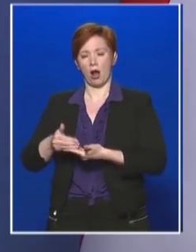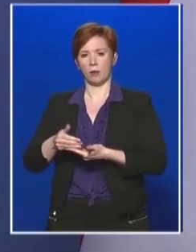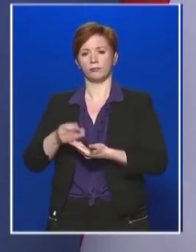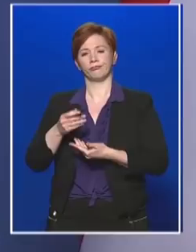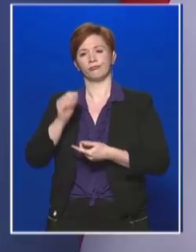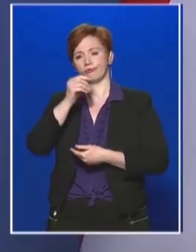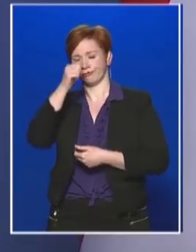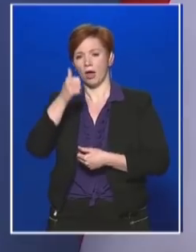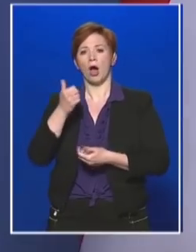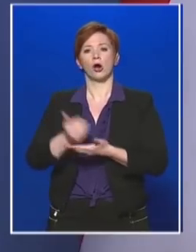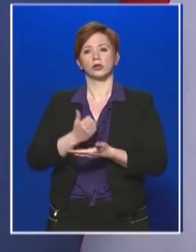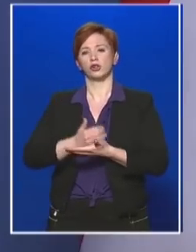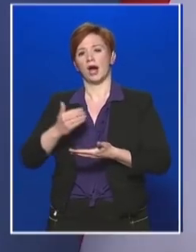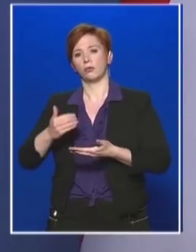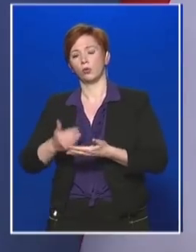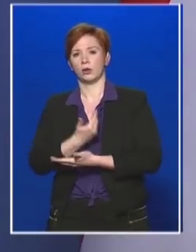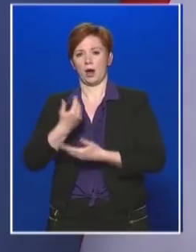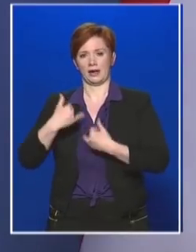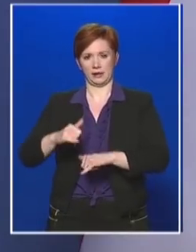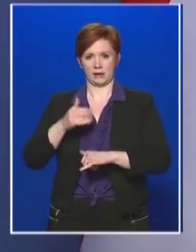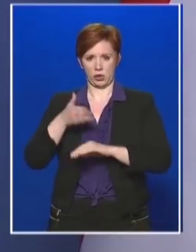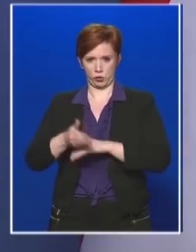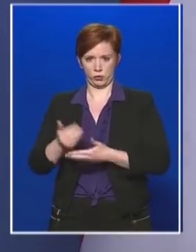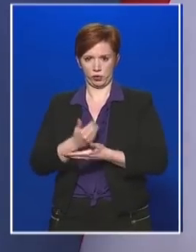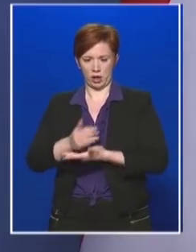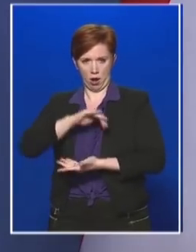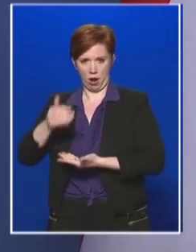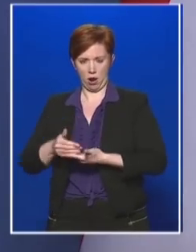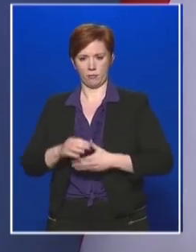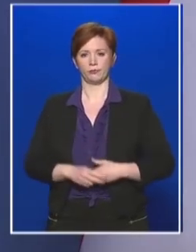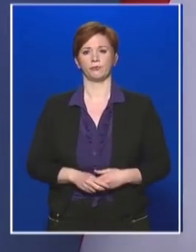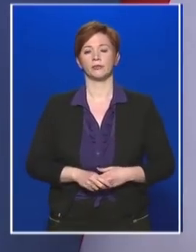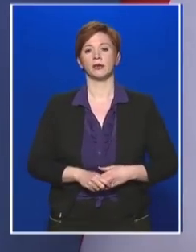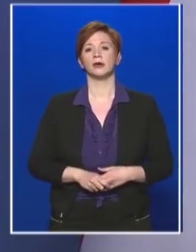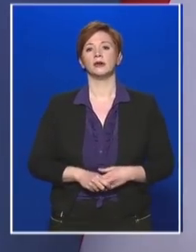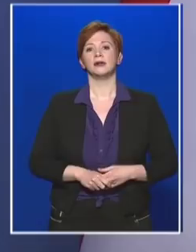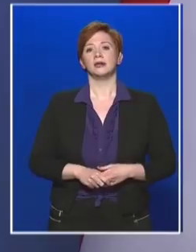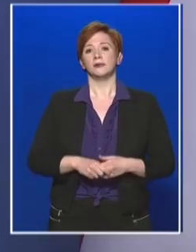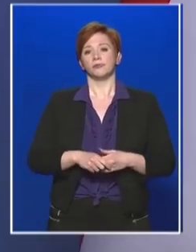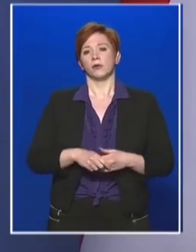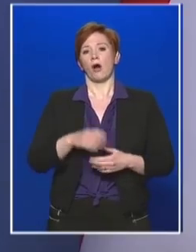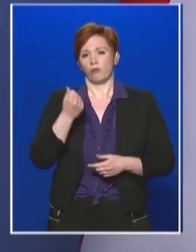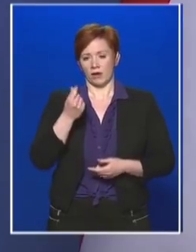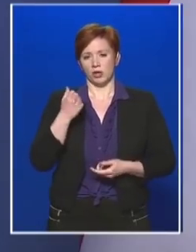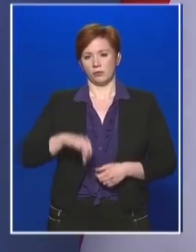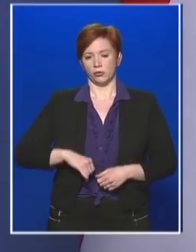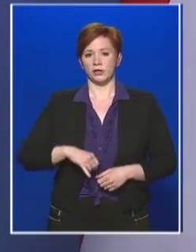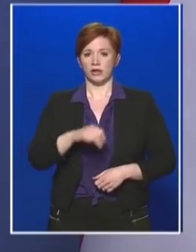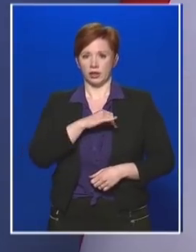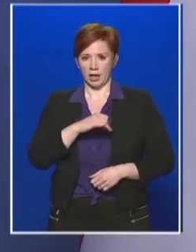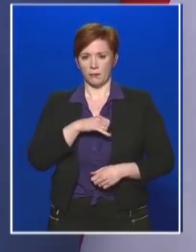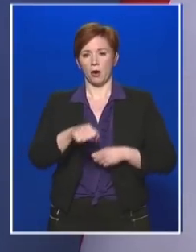alapot is. Az eredményes védekezéshez szükséges források biztosítása érdekében a kormány